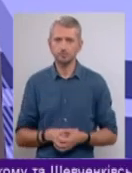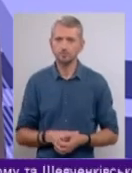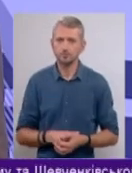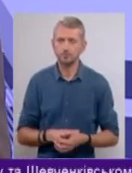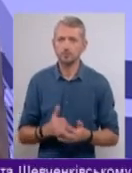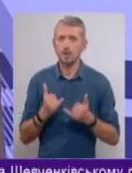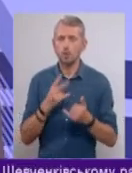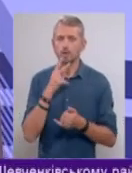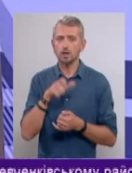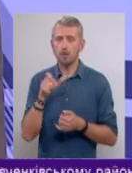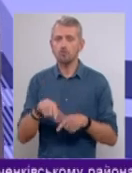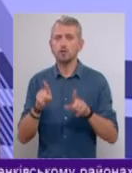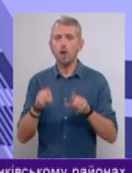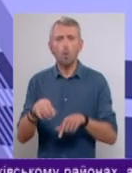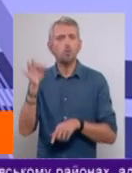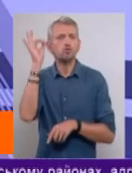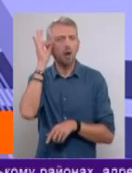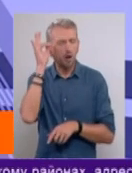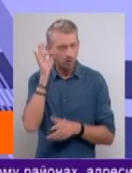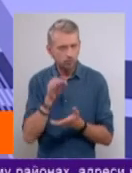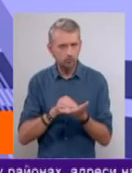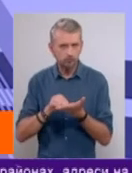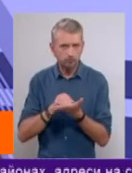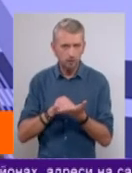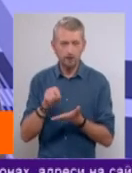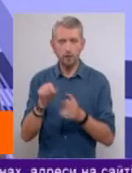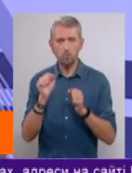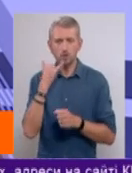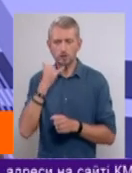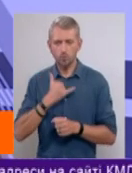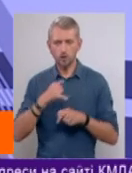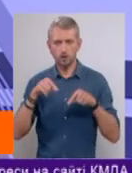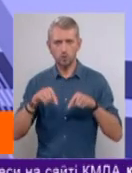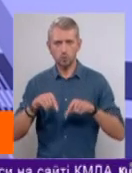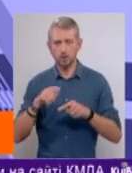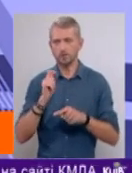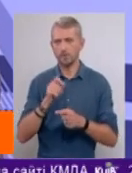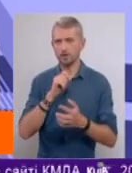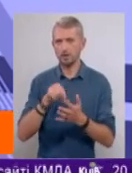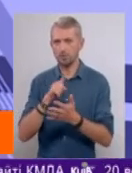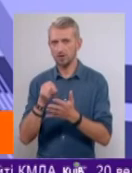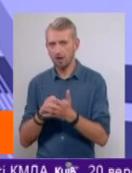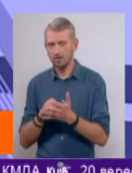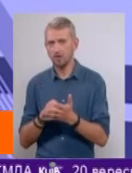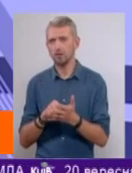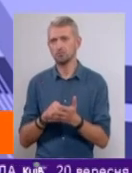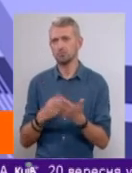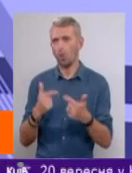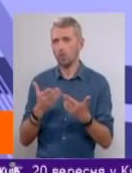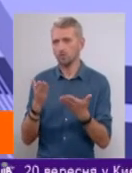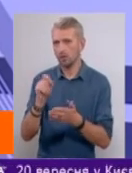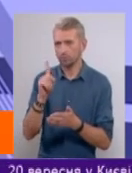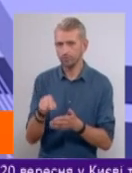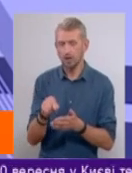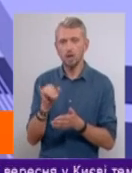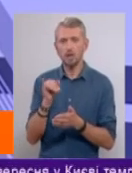Шановні глядачі, також нагадую традиційно, що можете ви дзвонити до нашої студії, ставити свої питання нашим гостям, зокрема, і